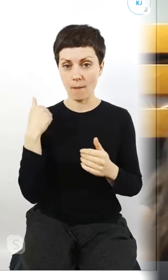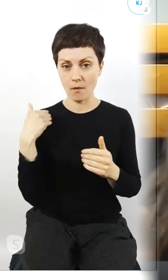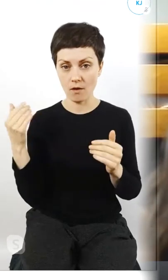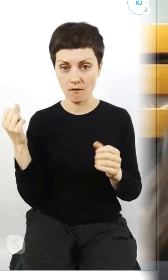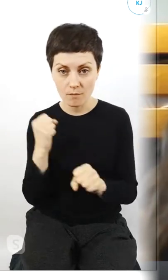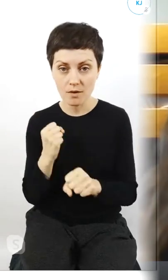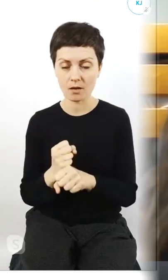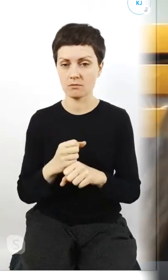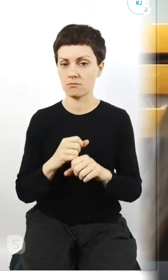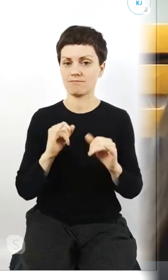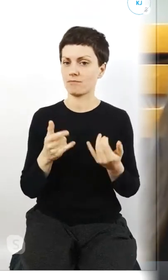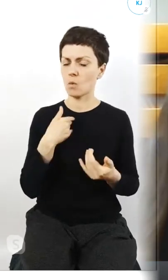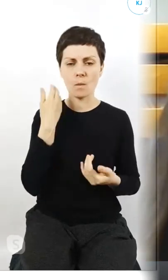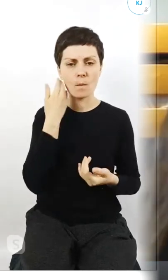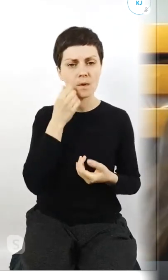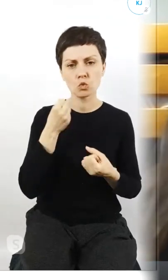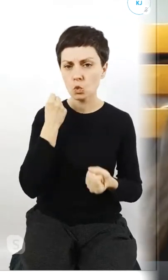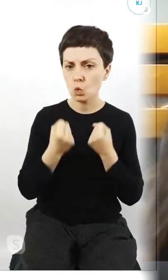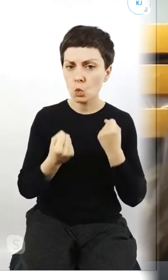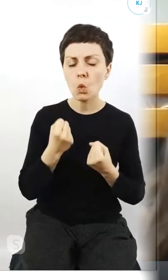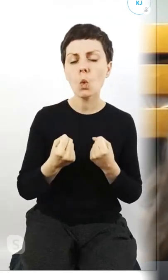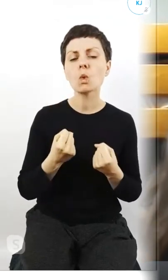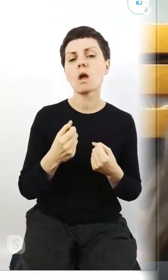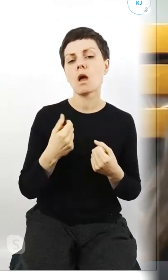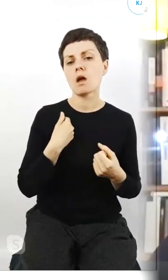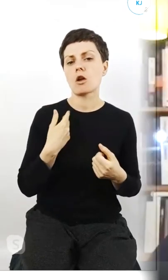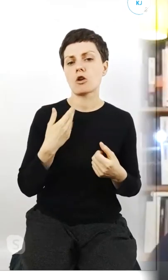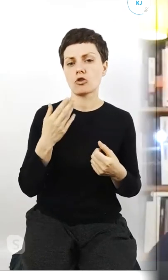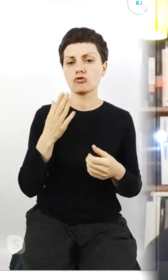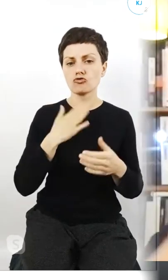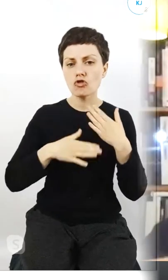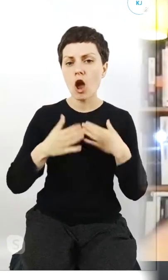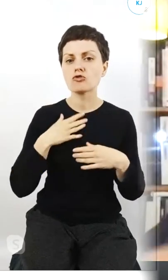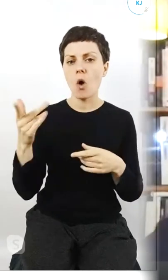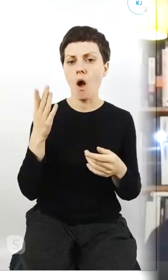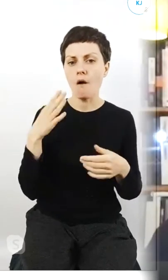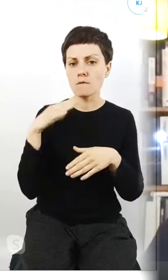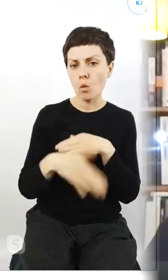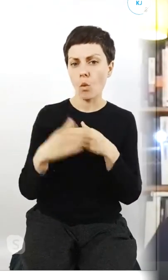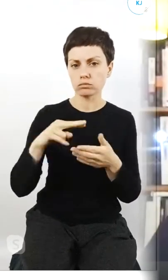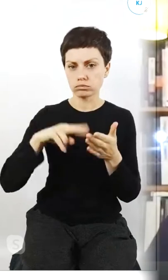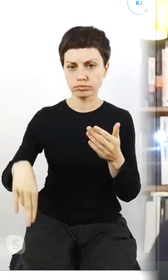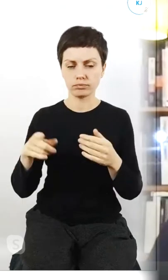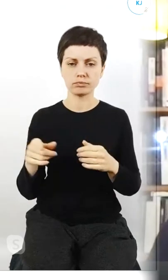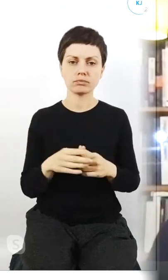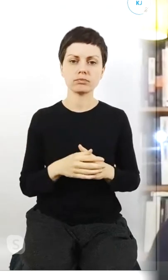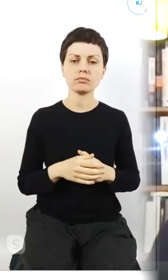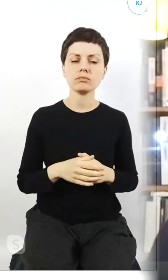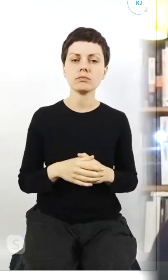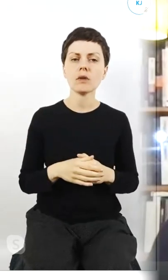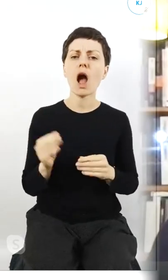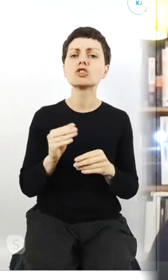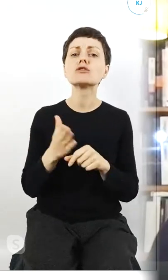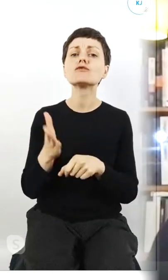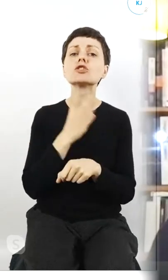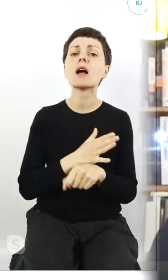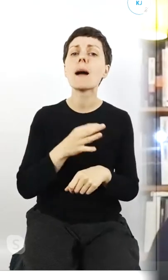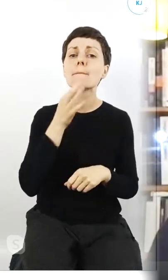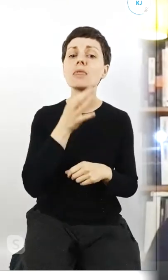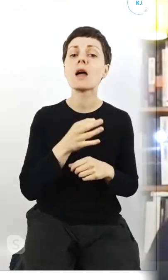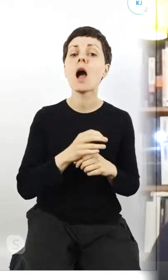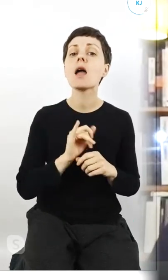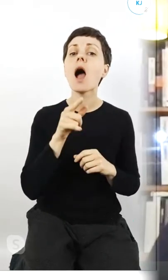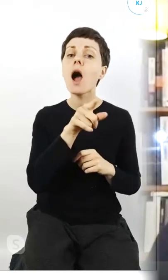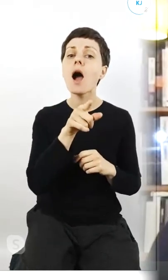Więc to było bardzo trudne i cieszę się, że to znieśli. A powiedz jeszcze to poprzednie pytanie, gdybyś mogła, jak w ogóle przyjaźń w ogóle